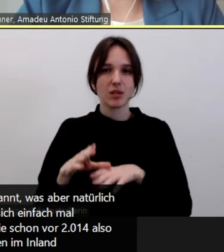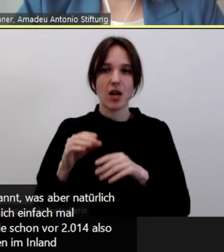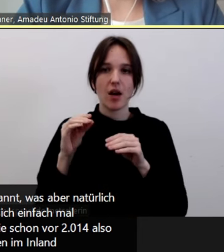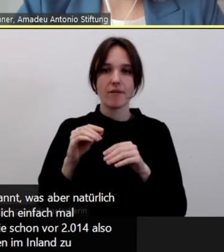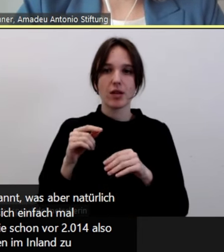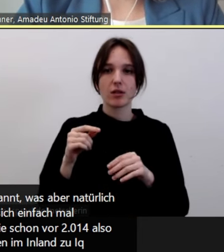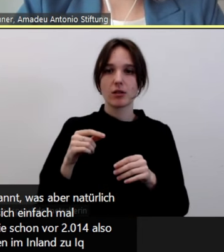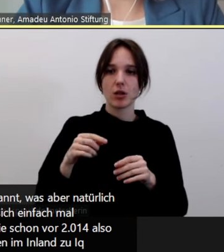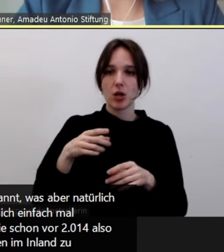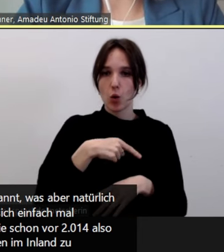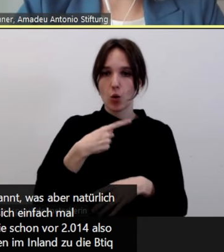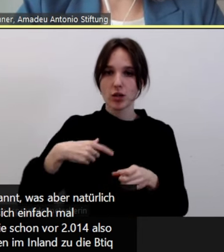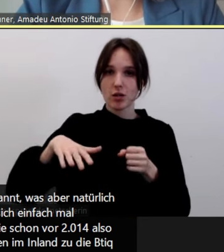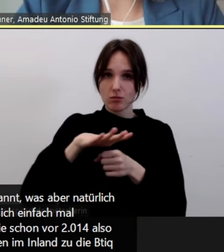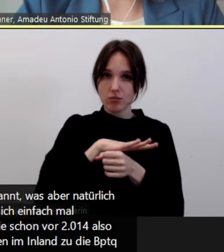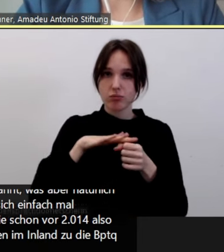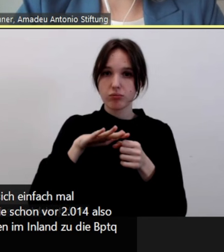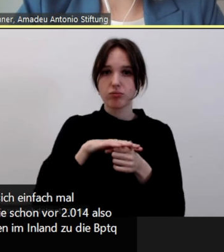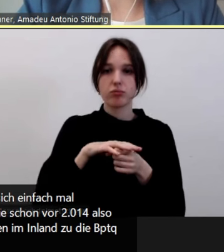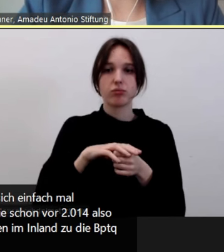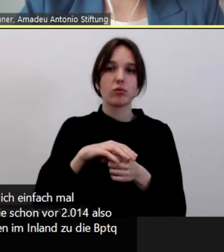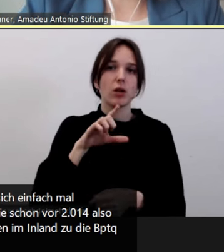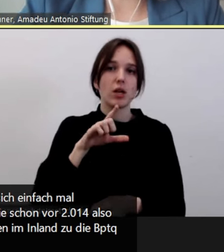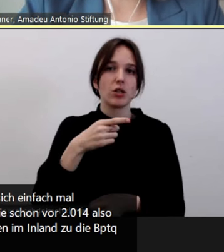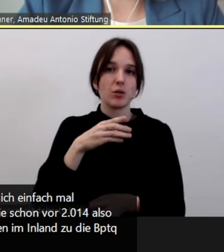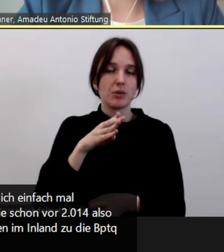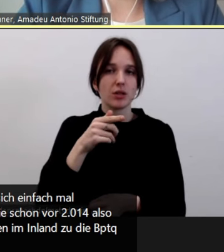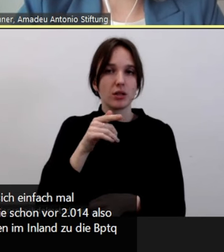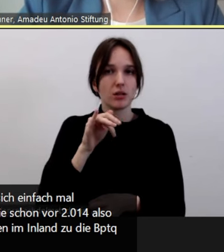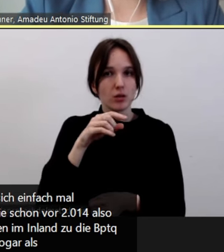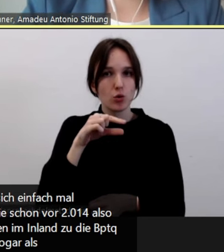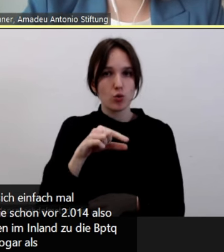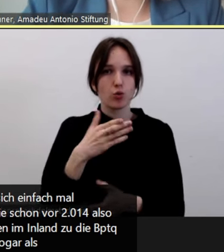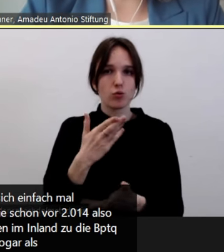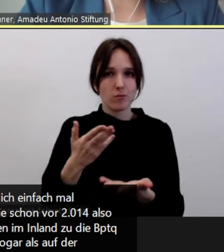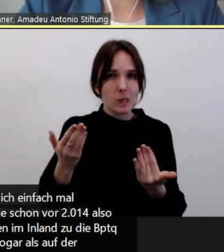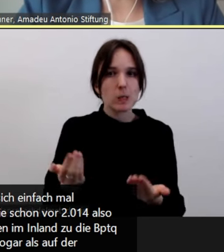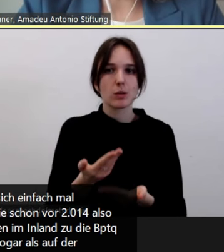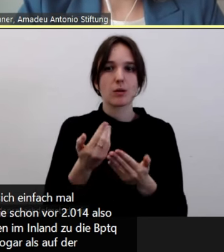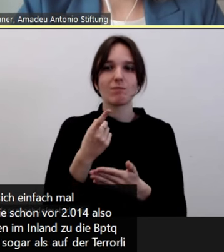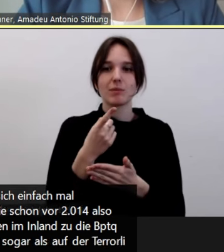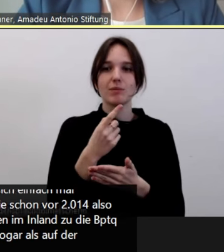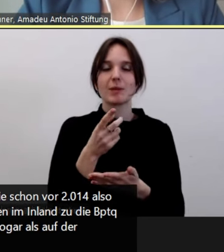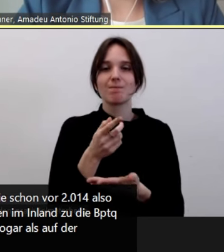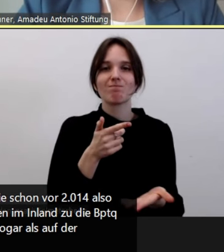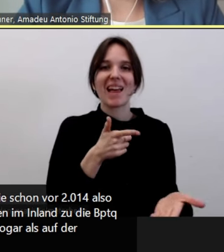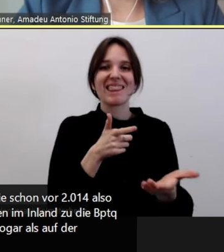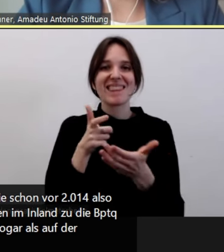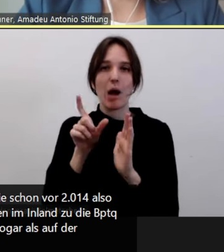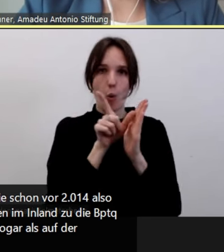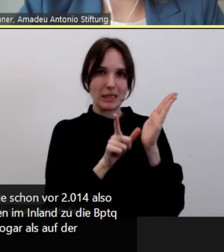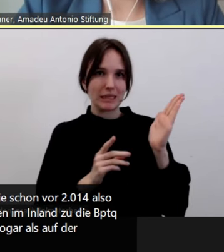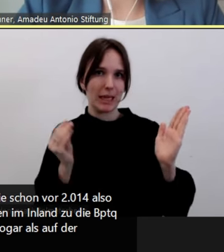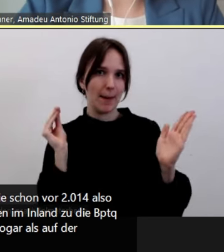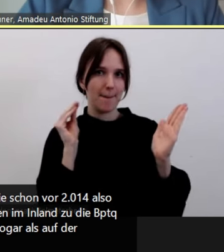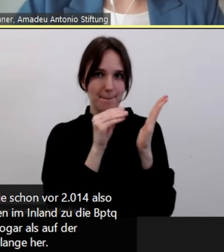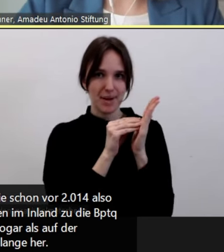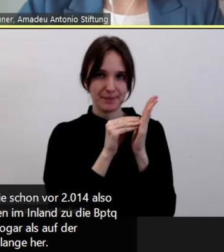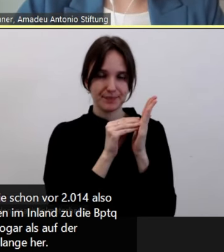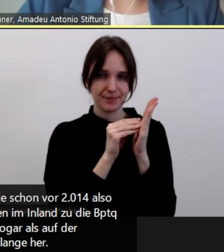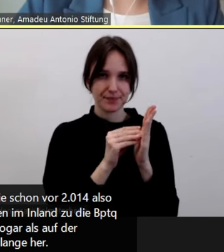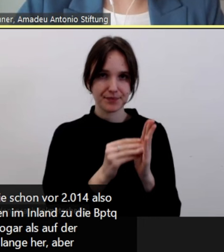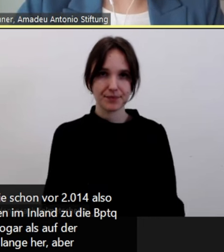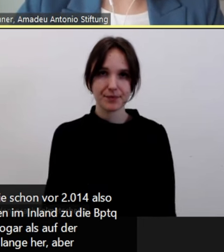LGBTIQ zu mobilisieren. Und die stehen ja mittlerweile sogar auf der Terrorliste. Ich glaube, das ist noch gar nicht so lange her.